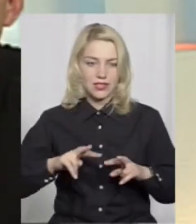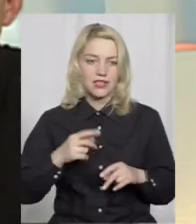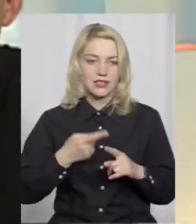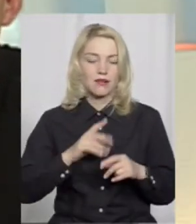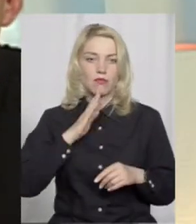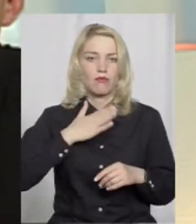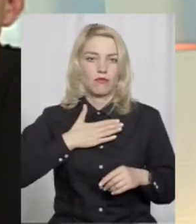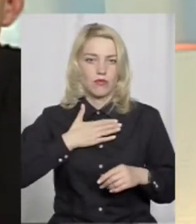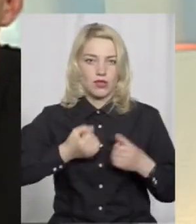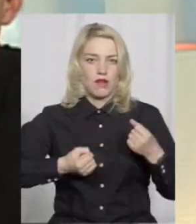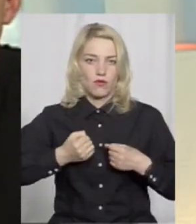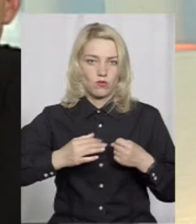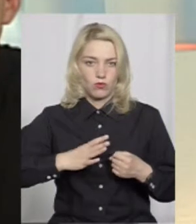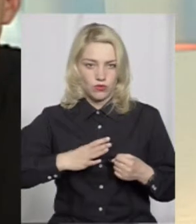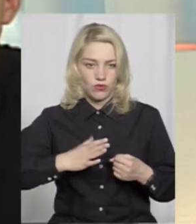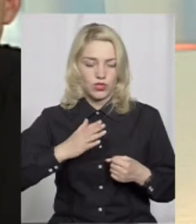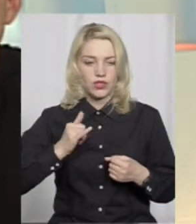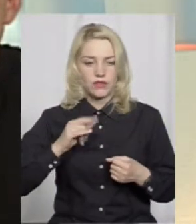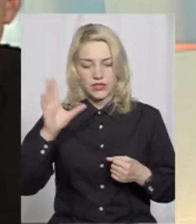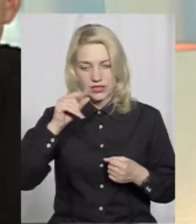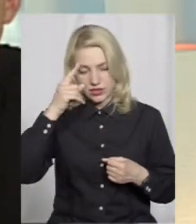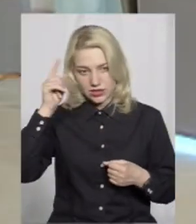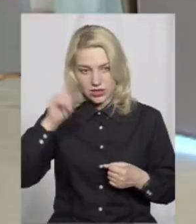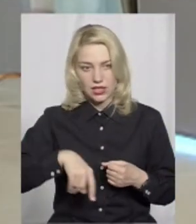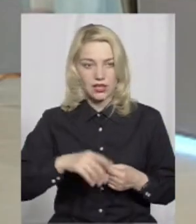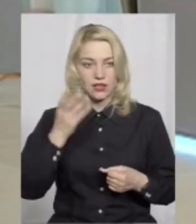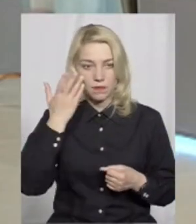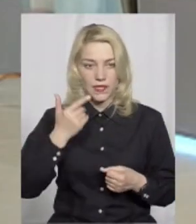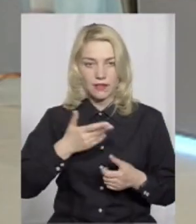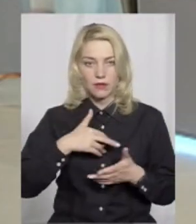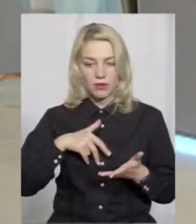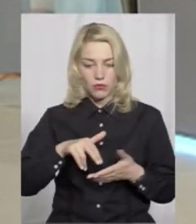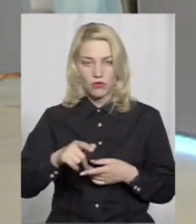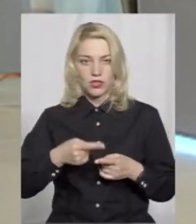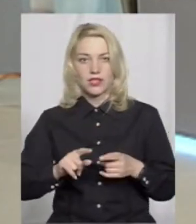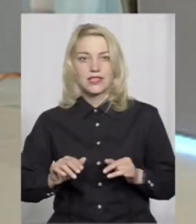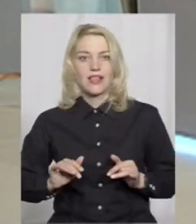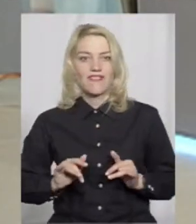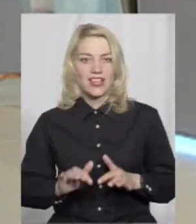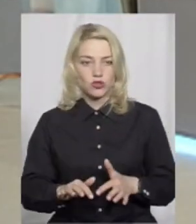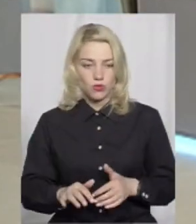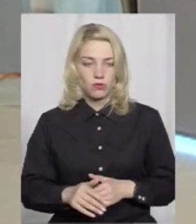знали. І коли ми проводили даний флешмоб,